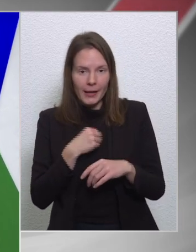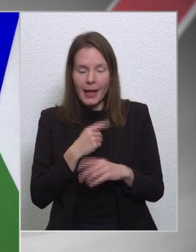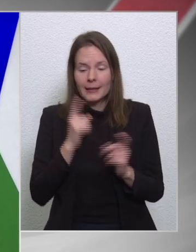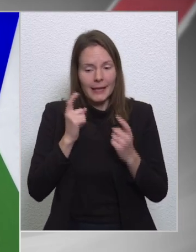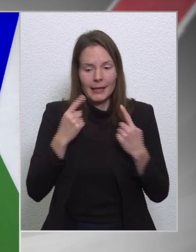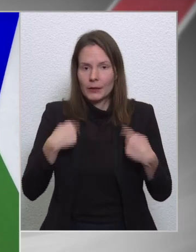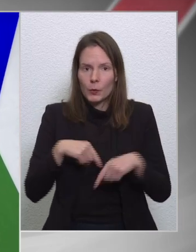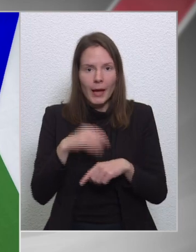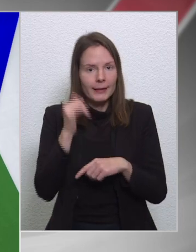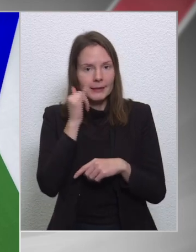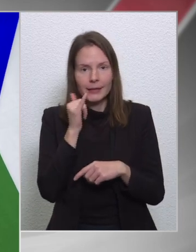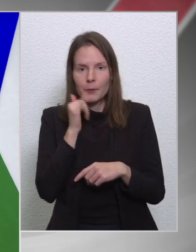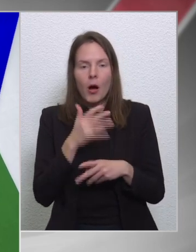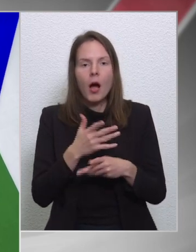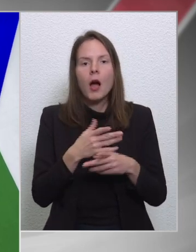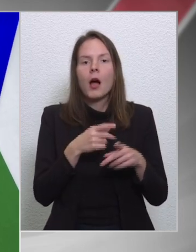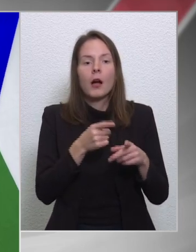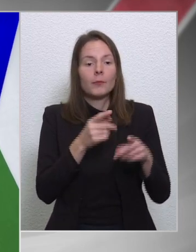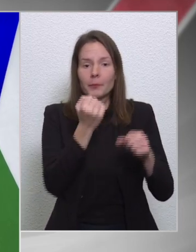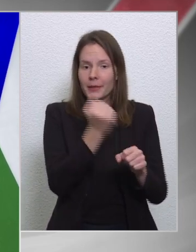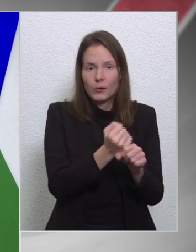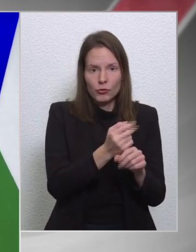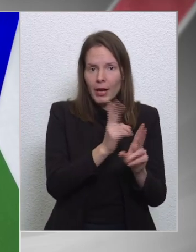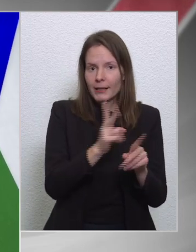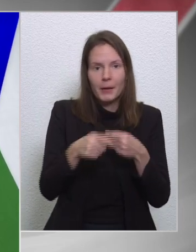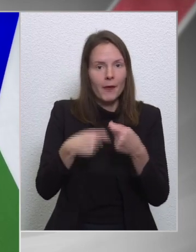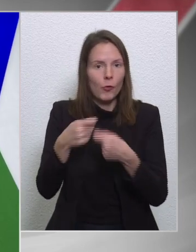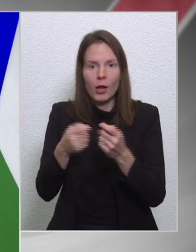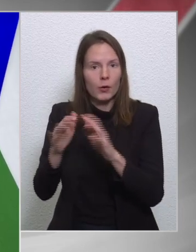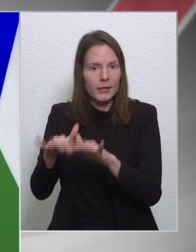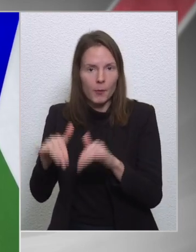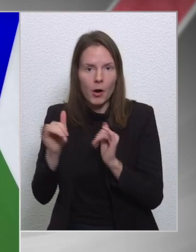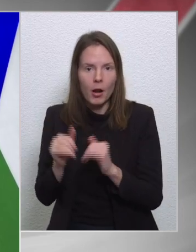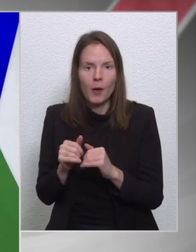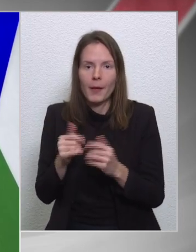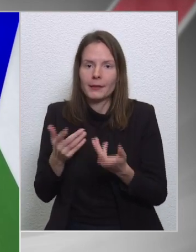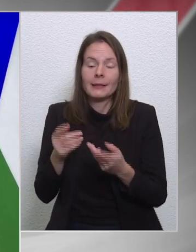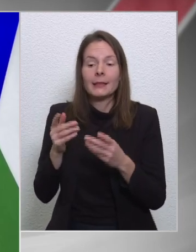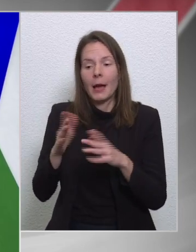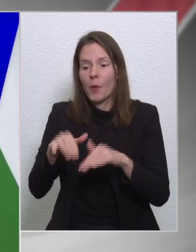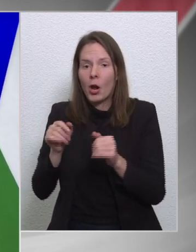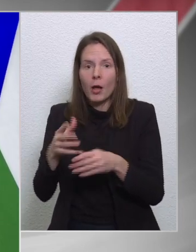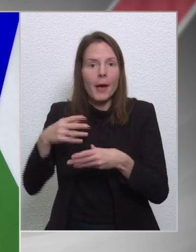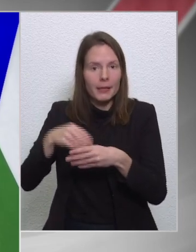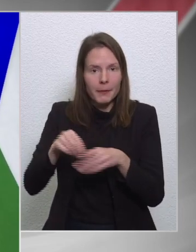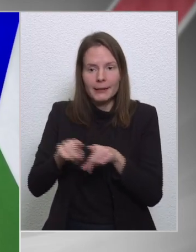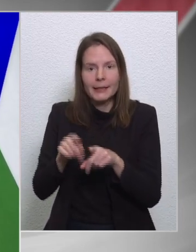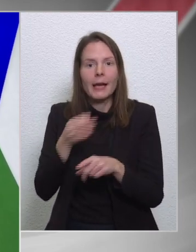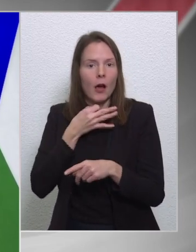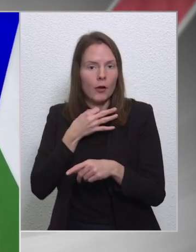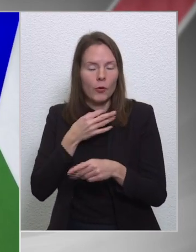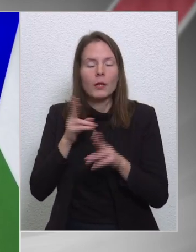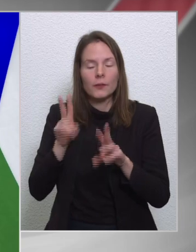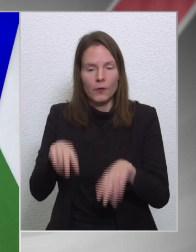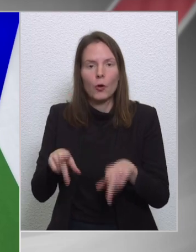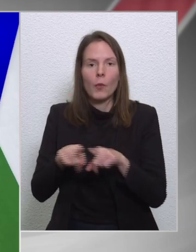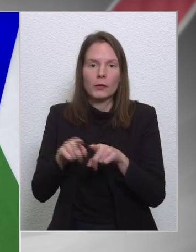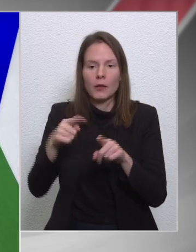kell tekintetteleni ebben az esetben a parlamentre, de az, hogy a parlamentre ilyen hangulat kialakult, az valóban azoknak a bűne,